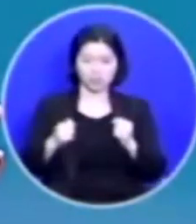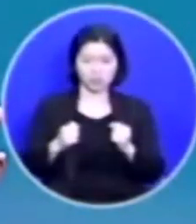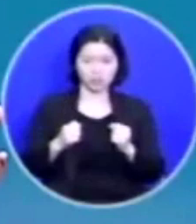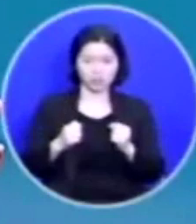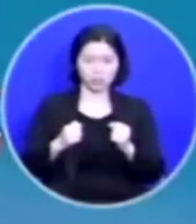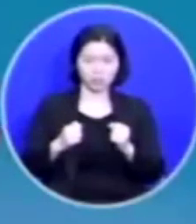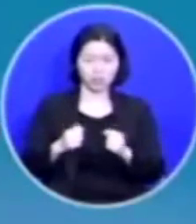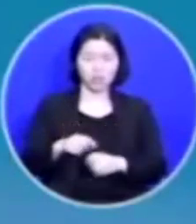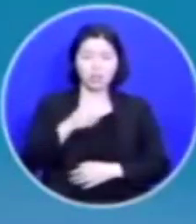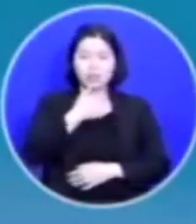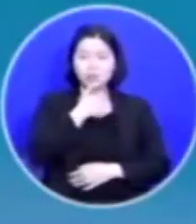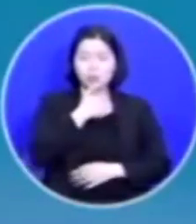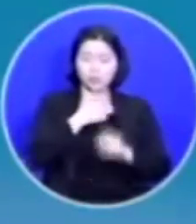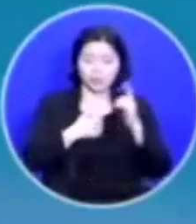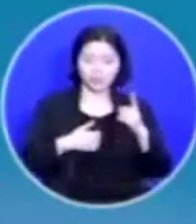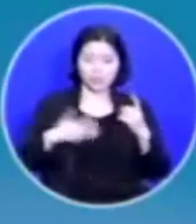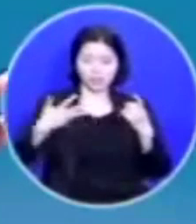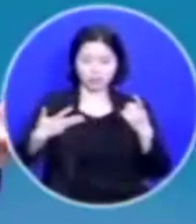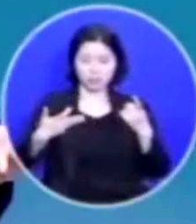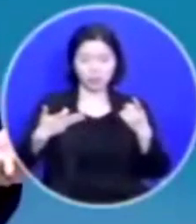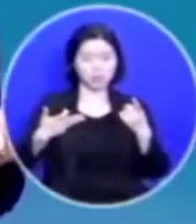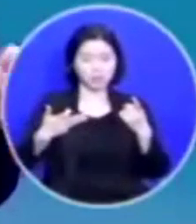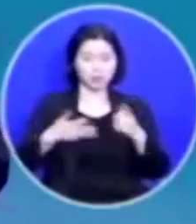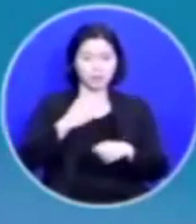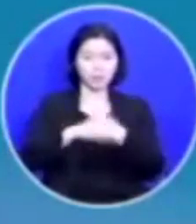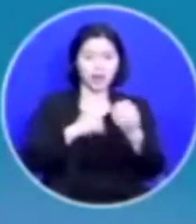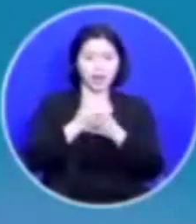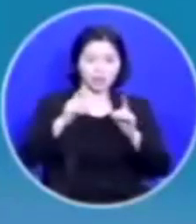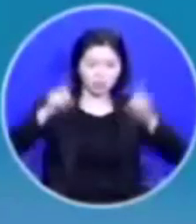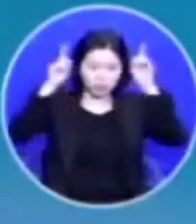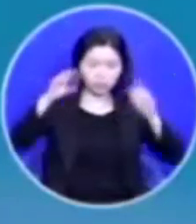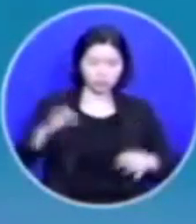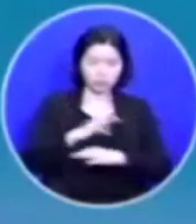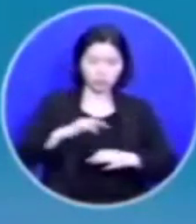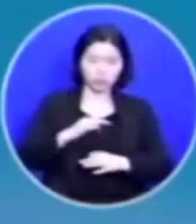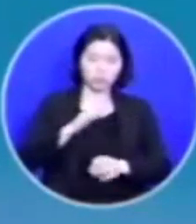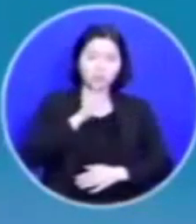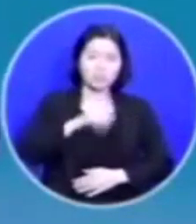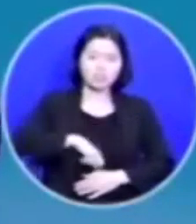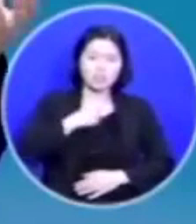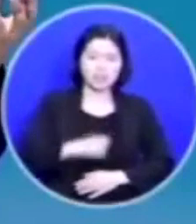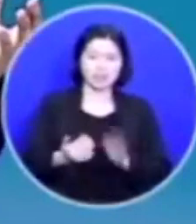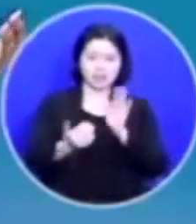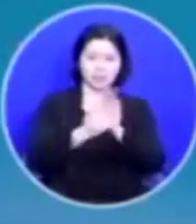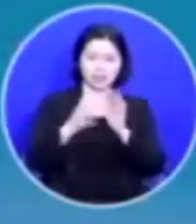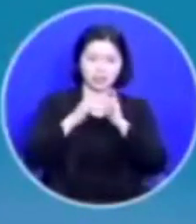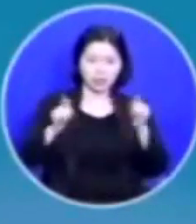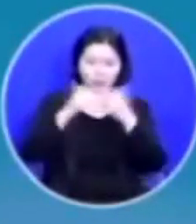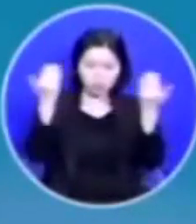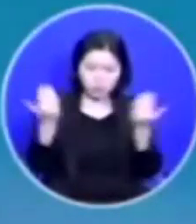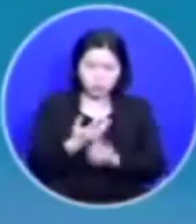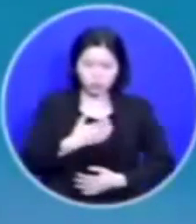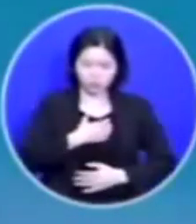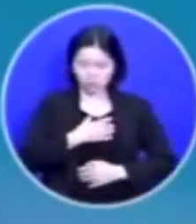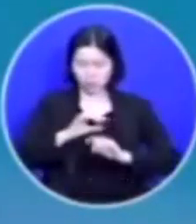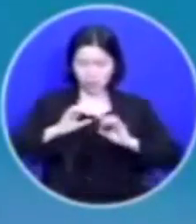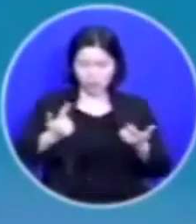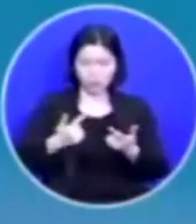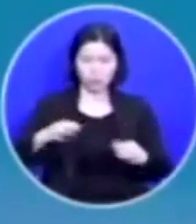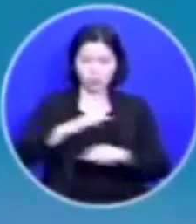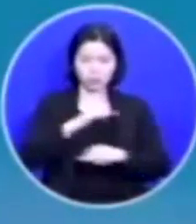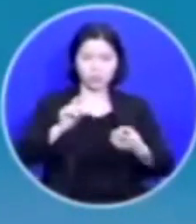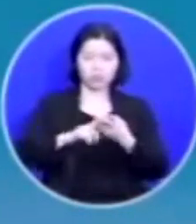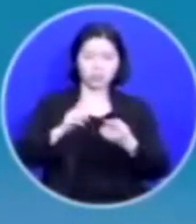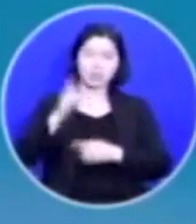로마서 1장 18절에 하나님의 진노가 불의로 진리를 막는 사람들의 모든 경건하지 않은과 불의에 대하여